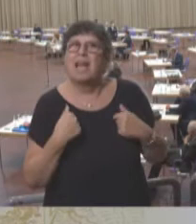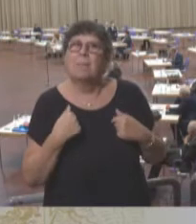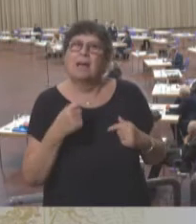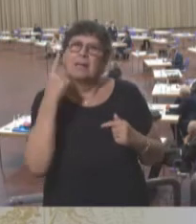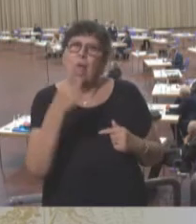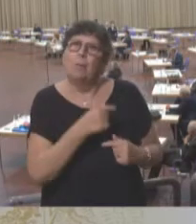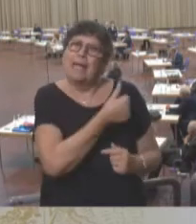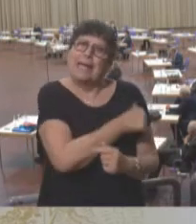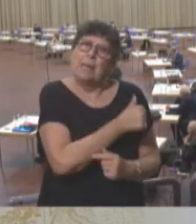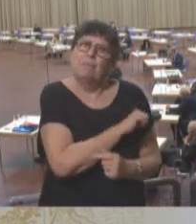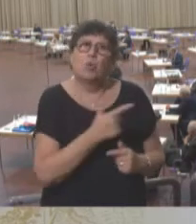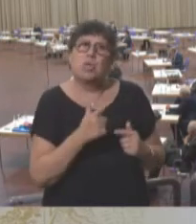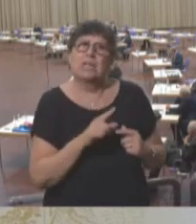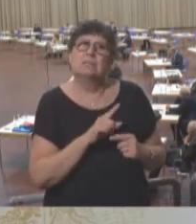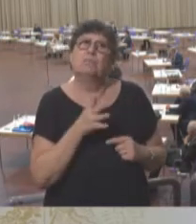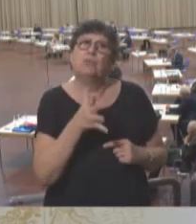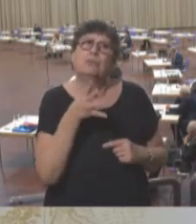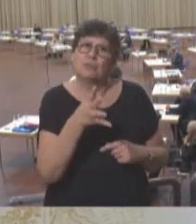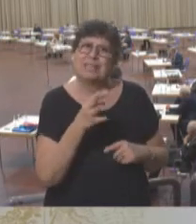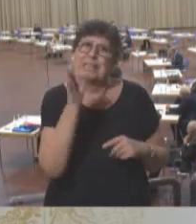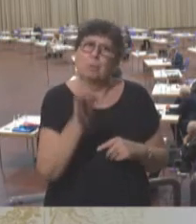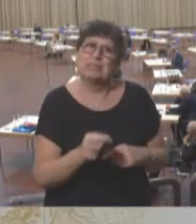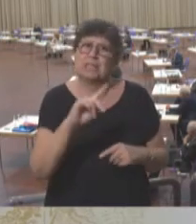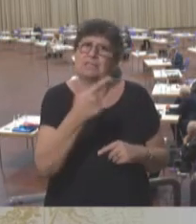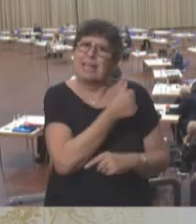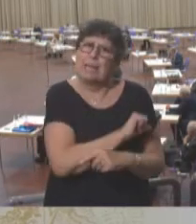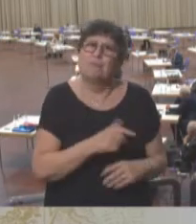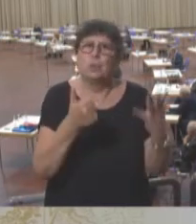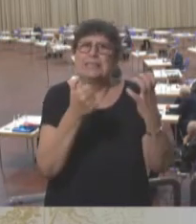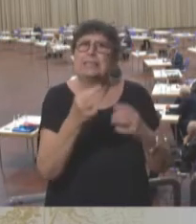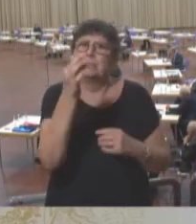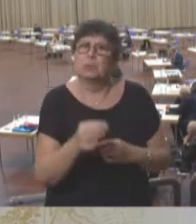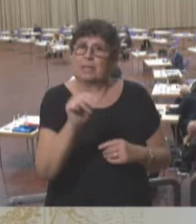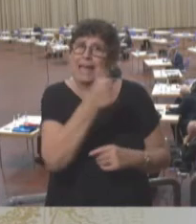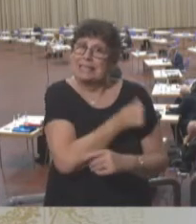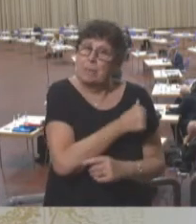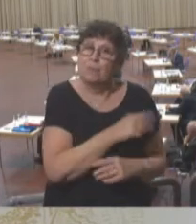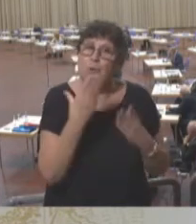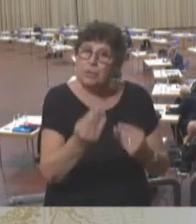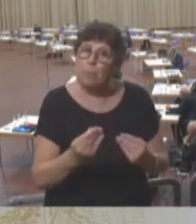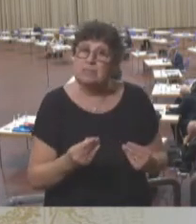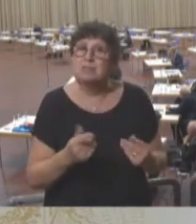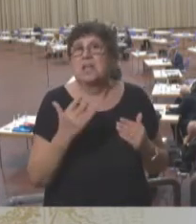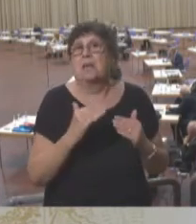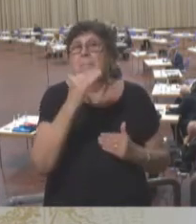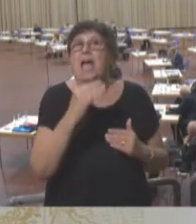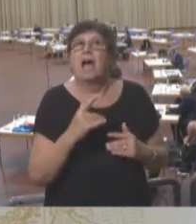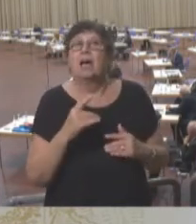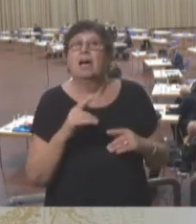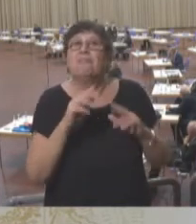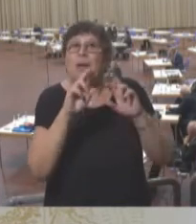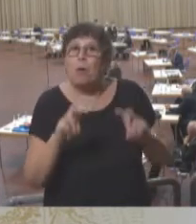Impfstadium von 45 Prozent Zweitgeimpften, 60 Prozent Erstgeimpften, und das sagen mehrheitliche Virologen,